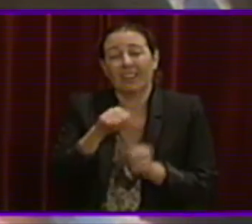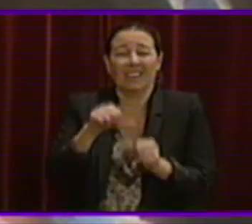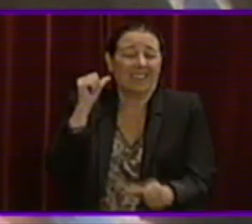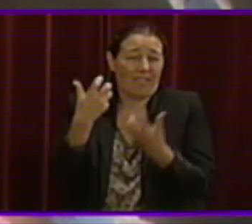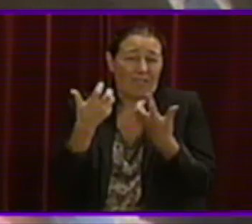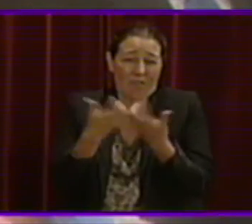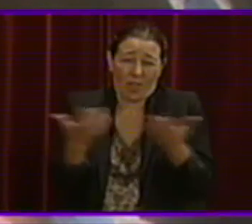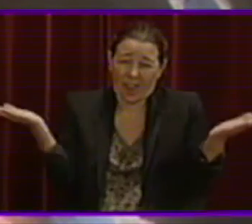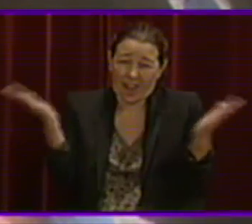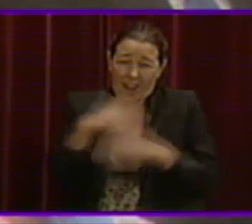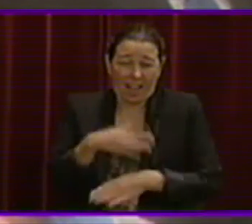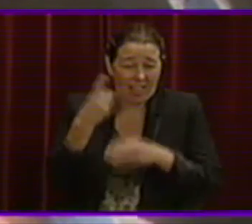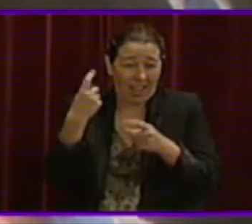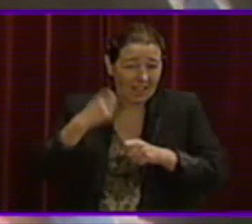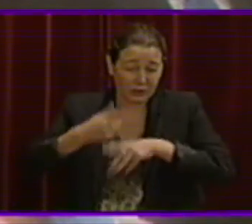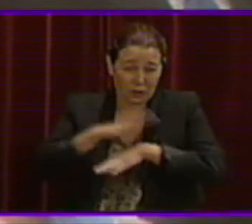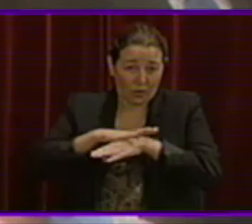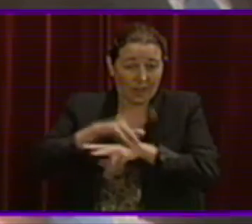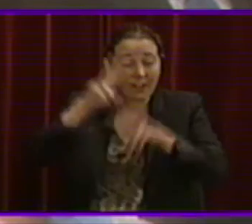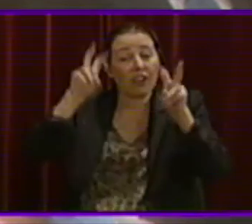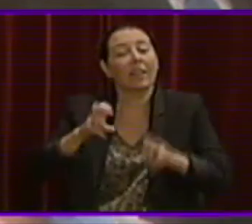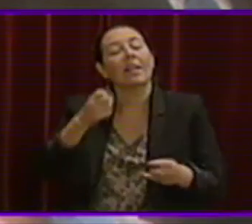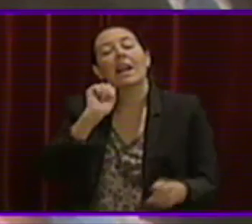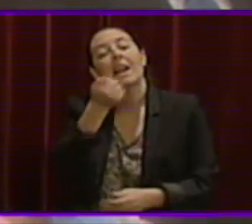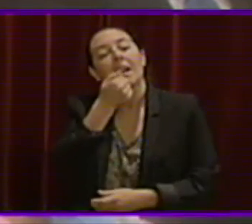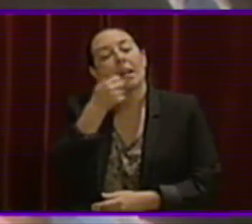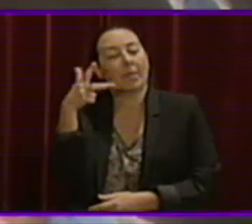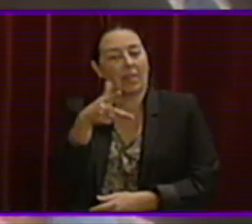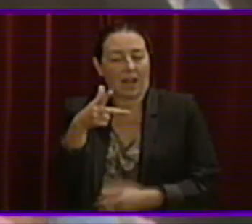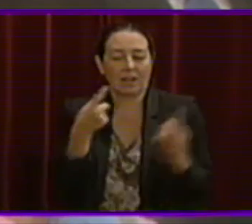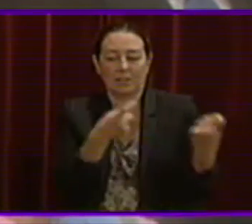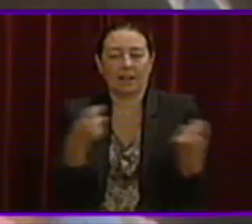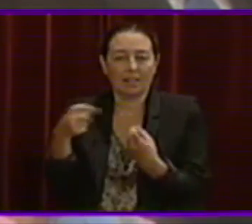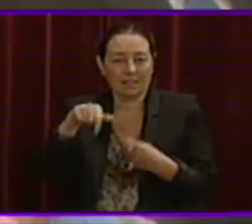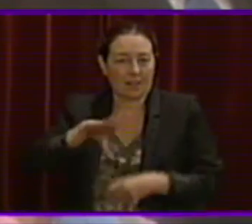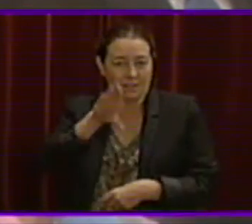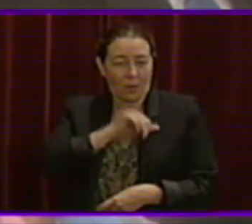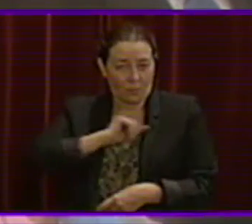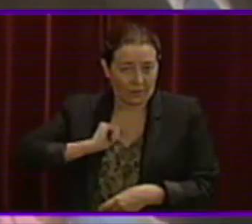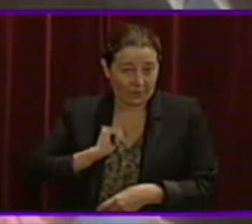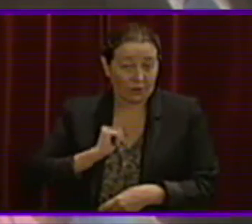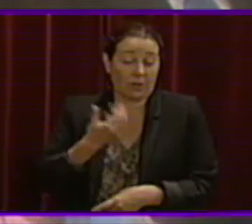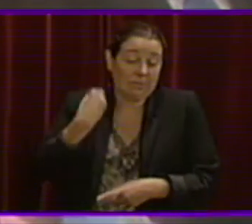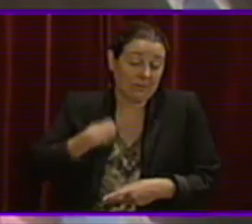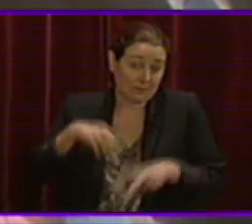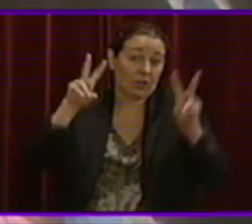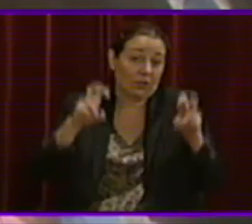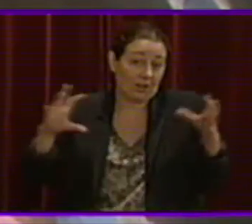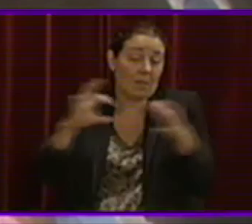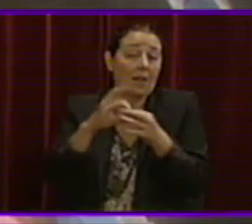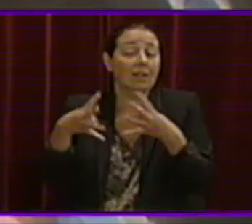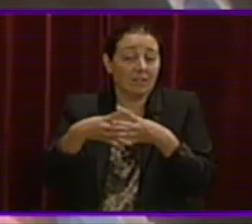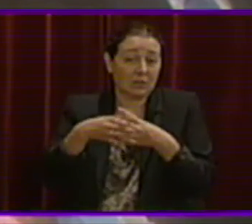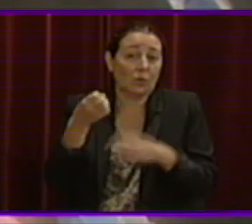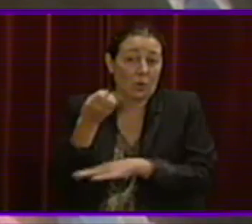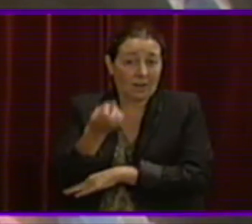funcions per part de l'anterior govern en quant a reclamacions dels drets i necessitats que té aquesta comunitat autònoma entre elles en matèria d'infraestructura